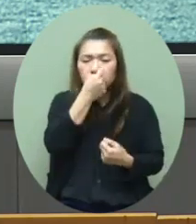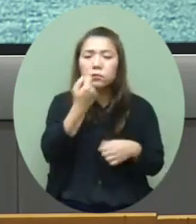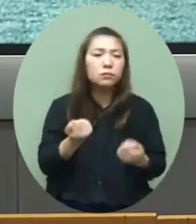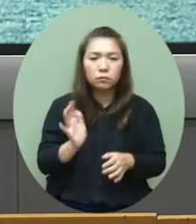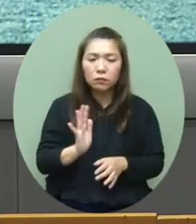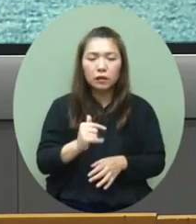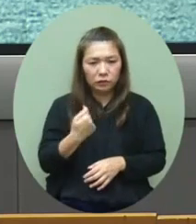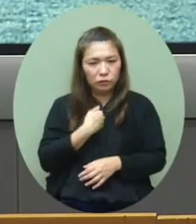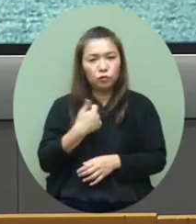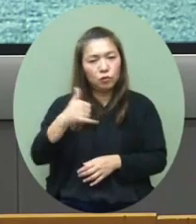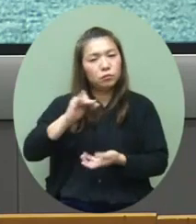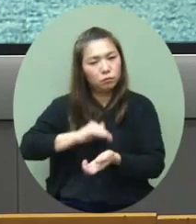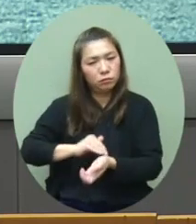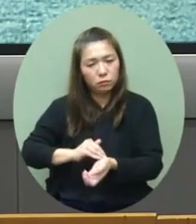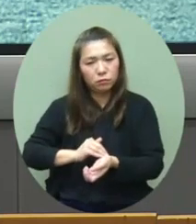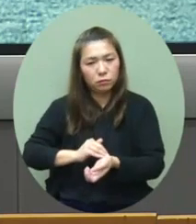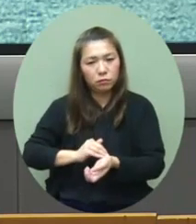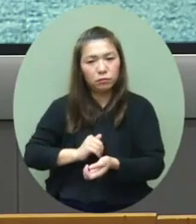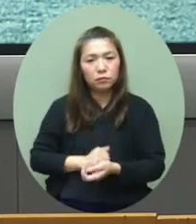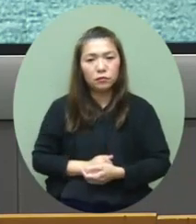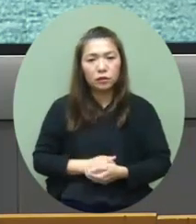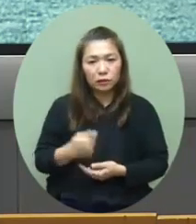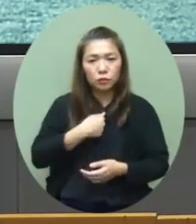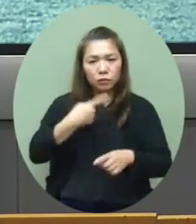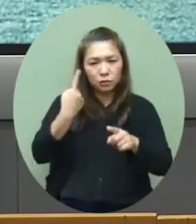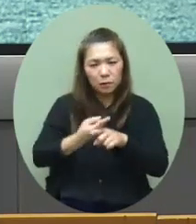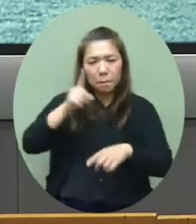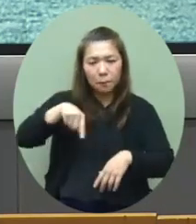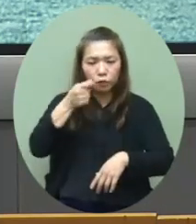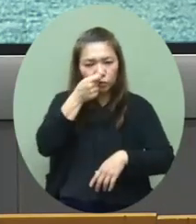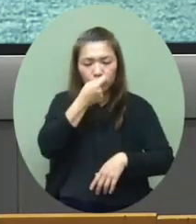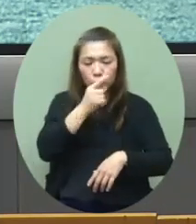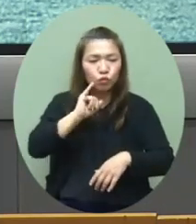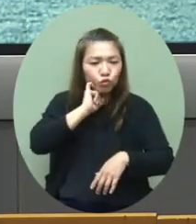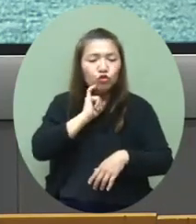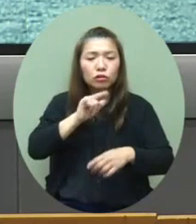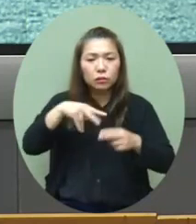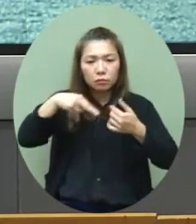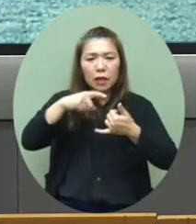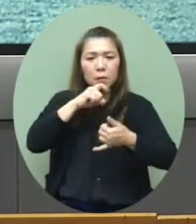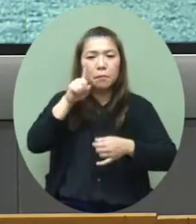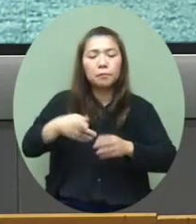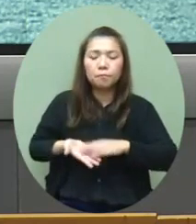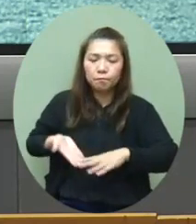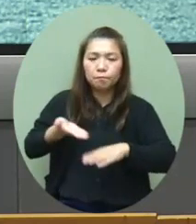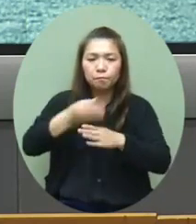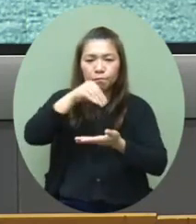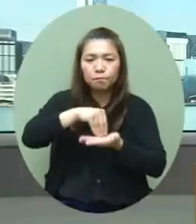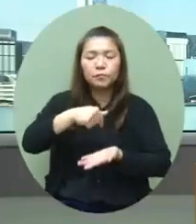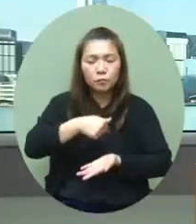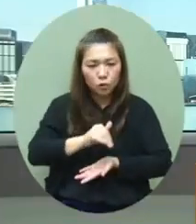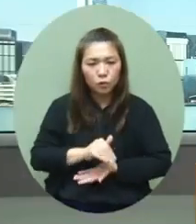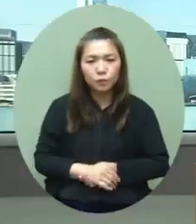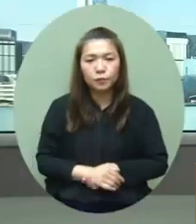测的可能真的要看医生做一个正式的PCR检测就会比较稳定一些我今天的报告是这么多谢谢